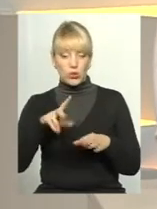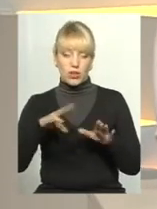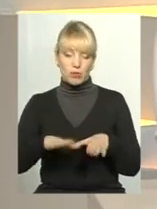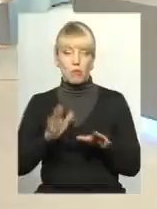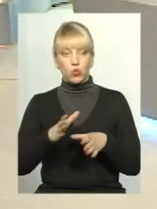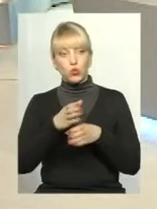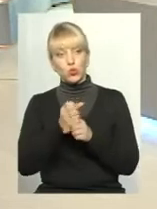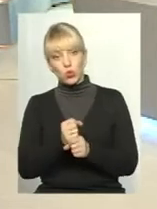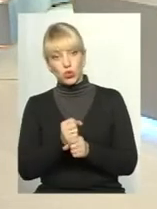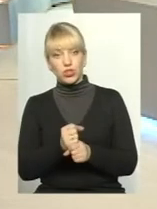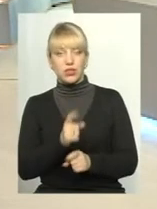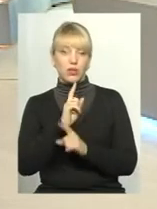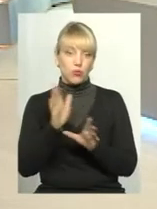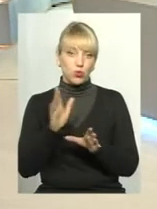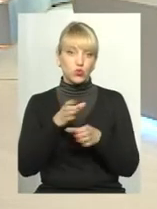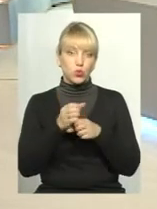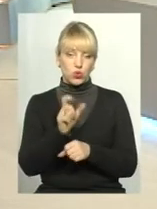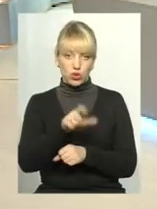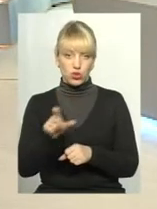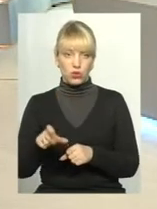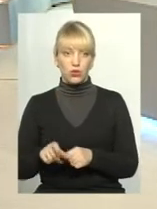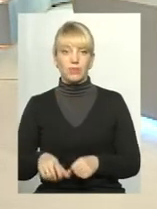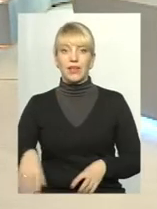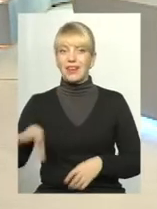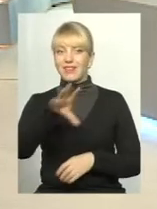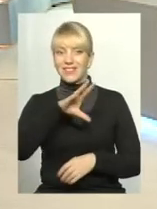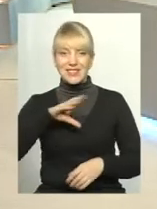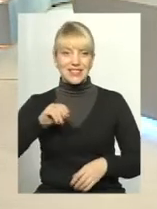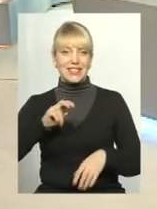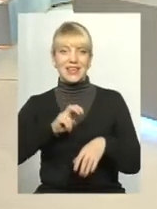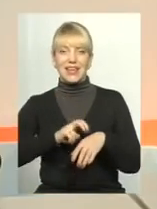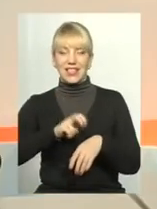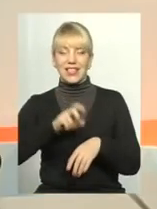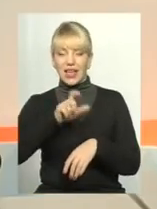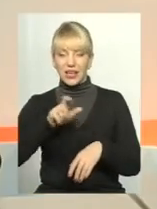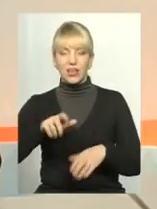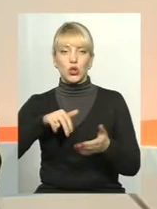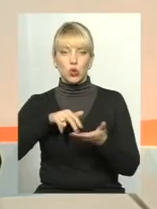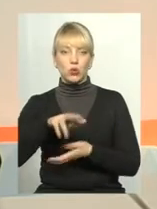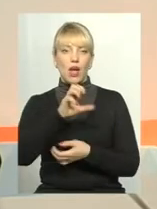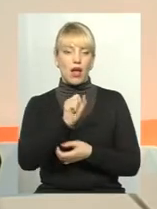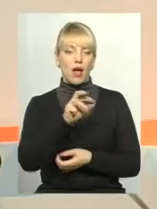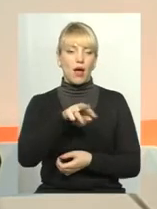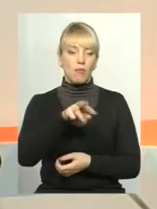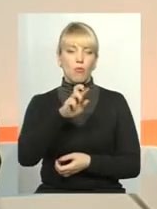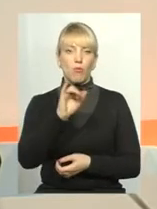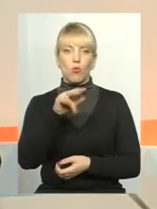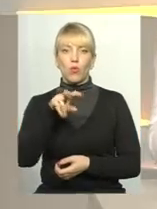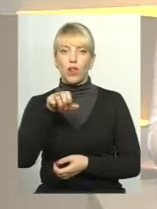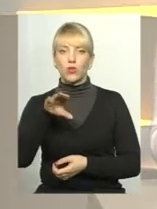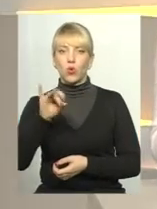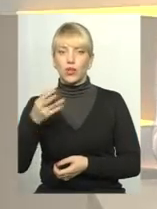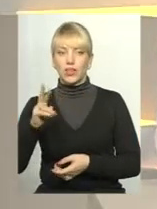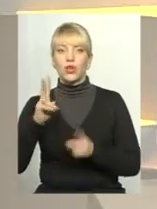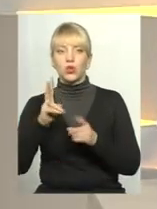скорочені з цього приводу? Чи можливо навпаки? Всі лікарі йдуть в амбулаторії. Тобто, всі люди, які зараз працюють у наших